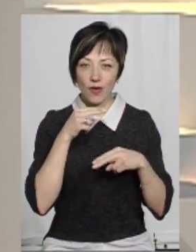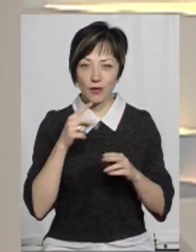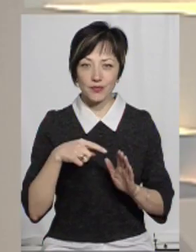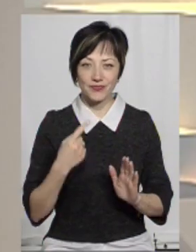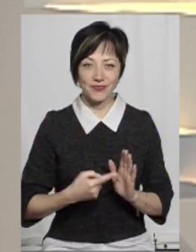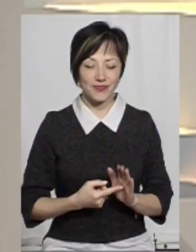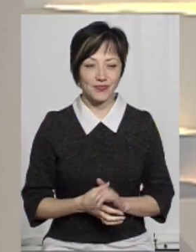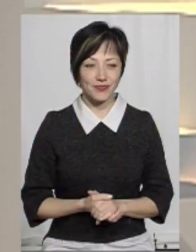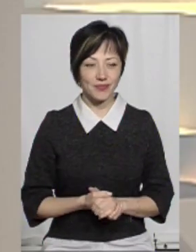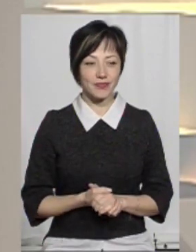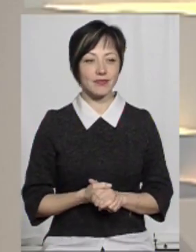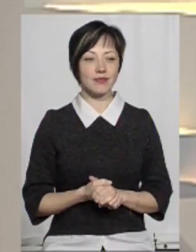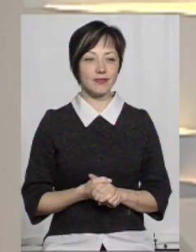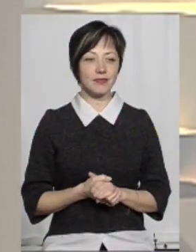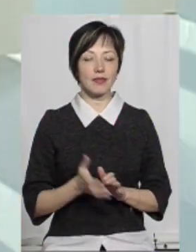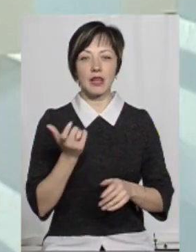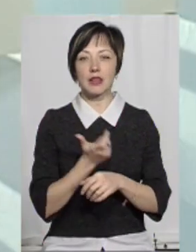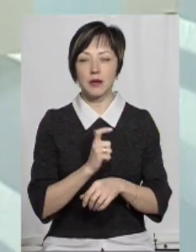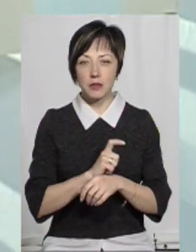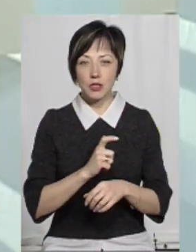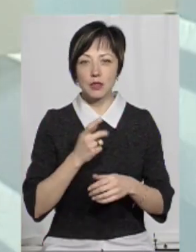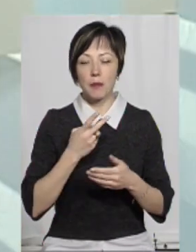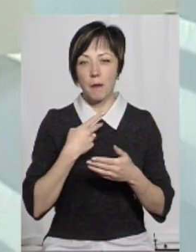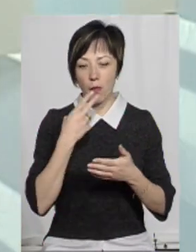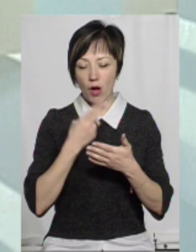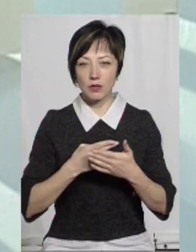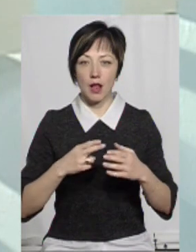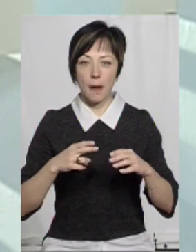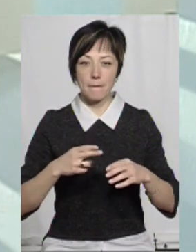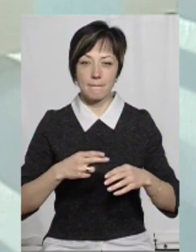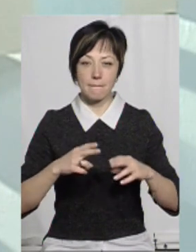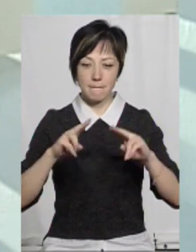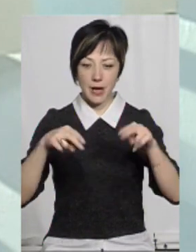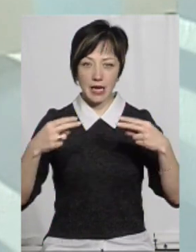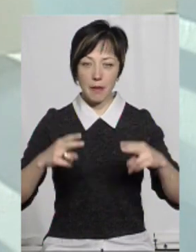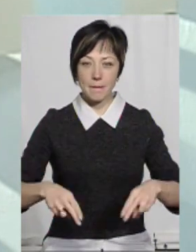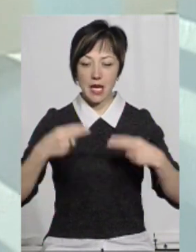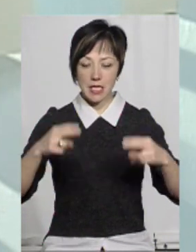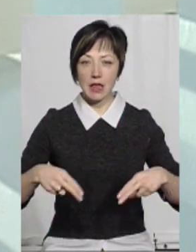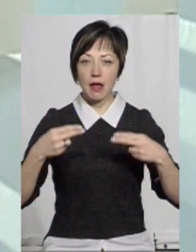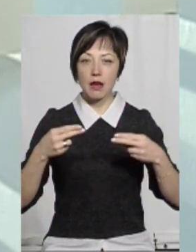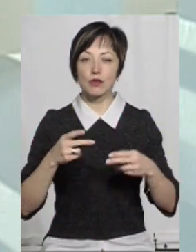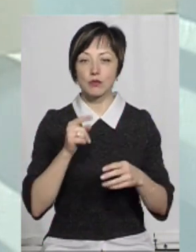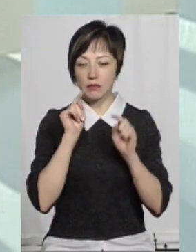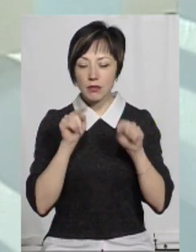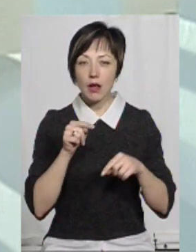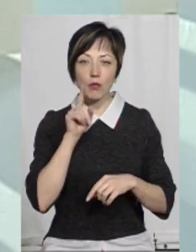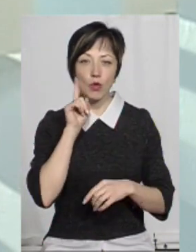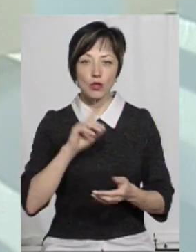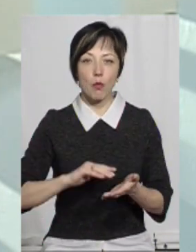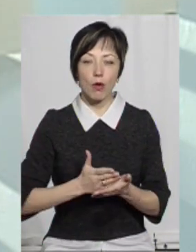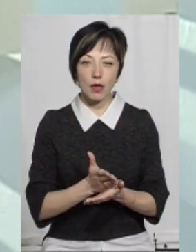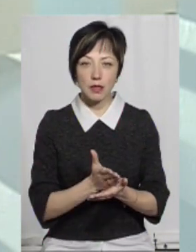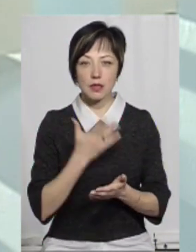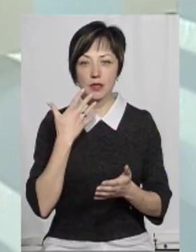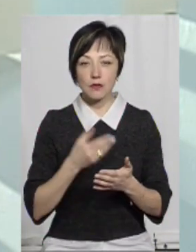Ми найбільше в презентації, яку подавали вже в другий акцент, зробили саме, ну, зрозуміло, на молодіжній політиці,